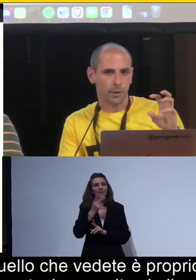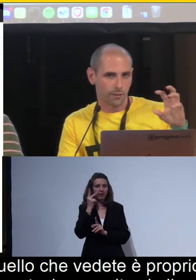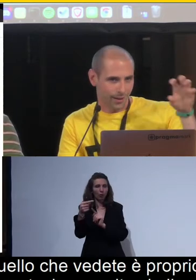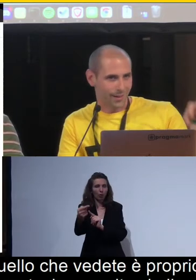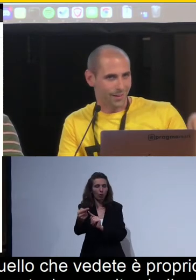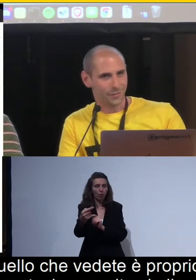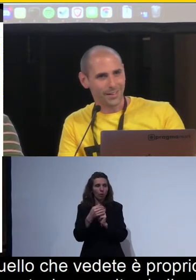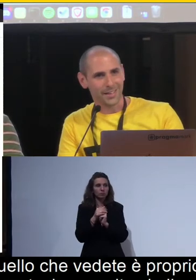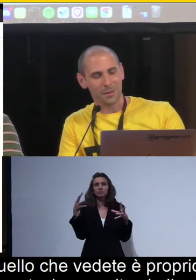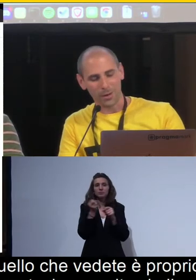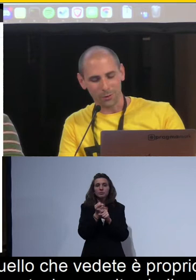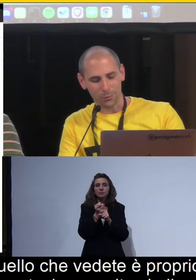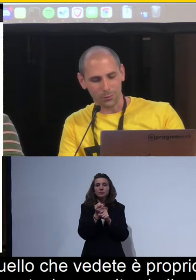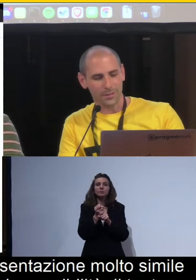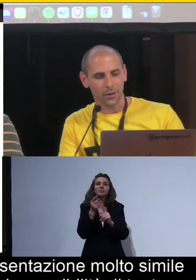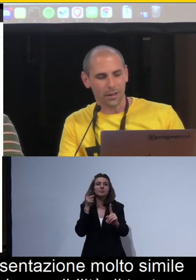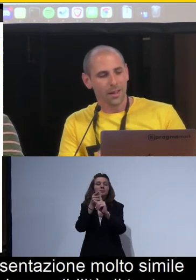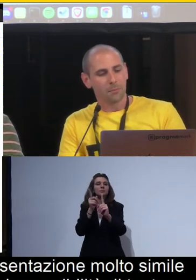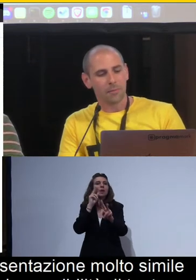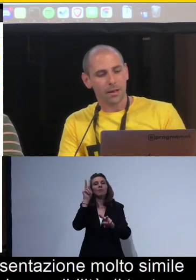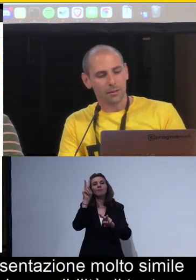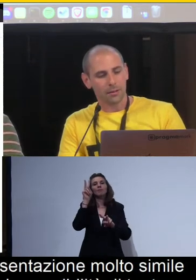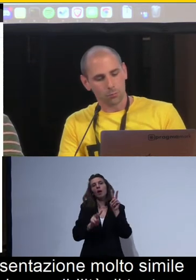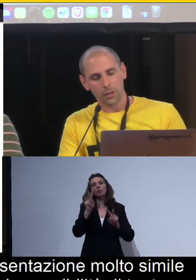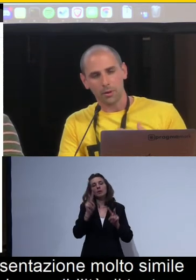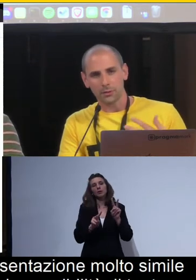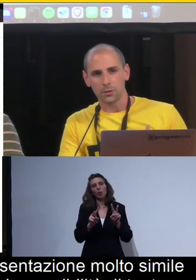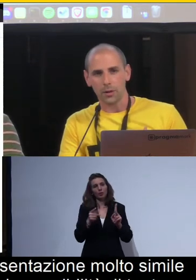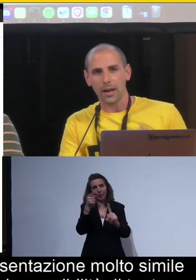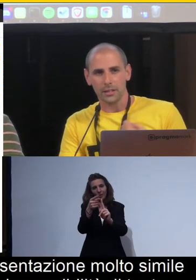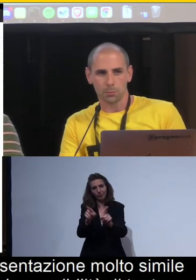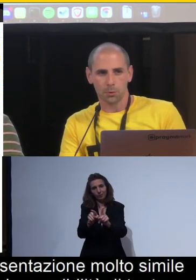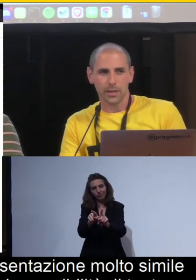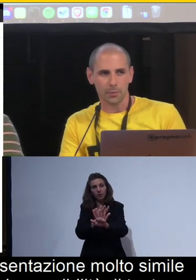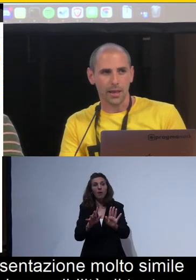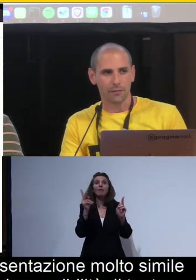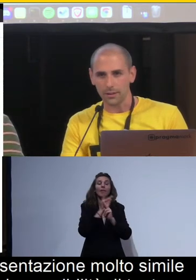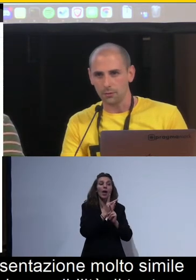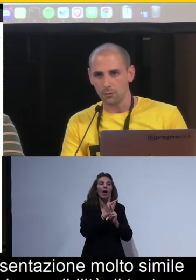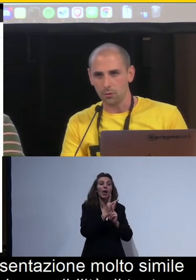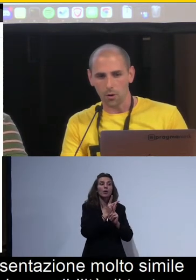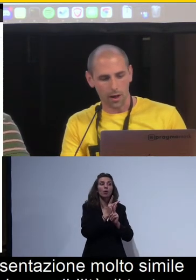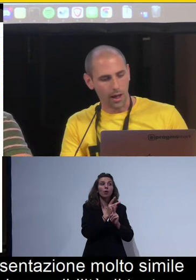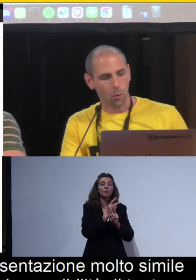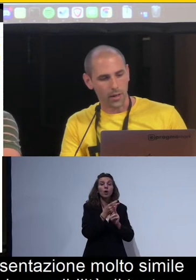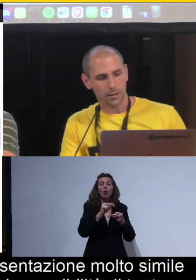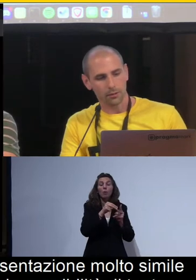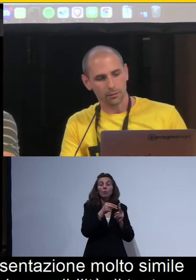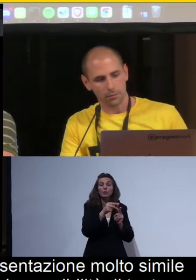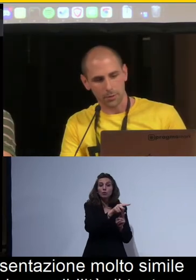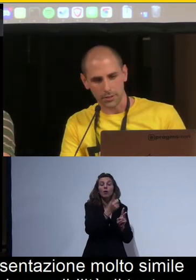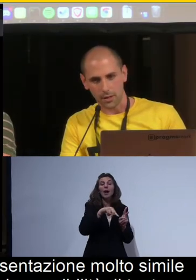in breve e finalizzate sempre la valutazione, ma una di queste funzioni è anche di esportare il PDF relativo a